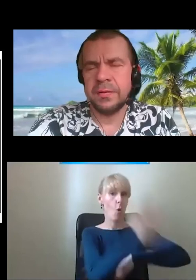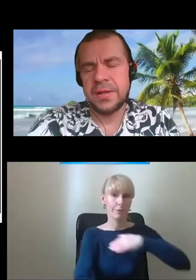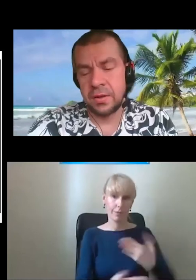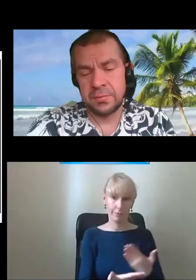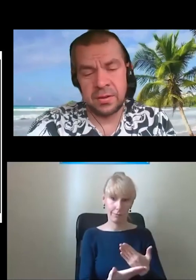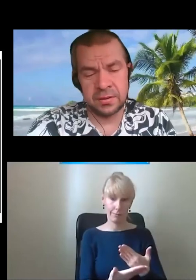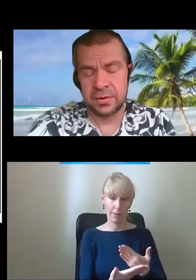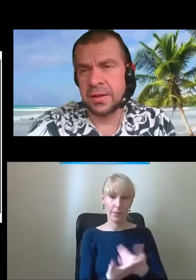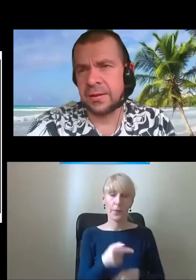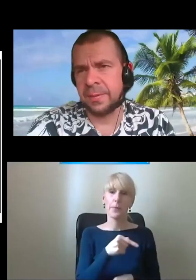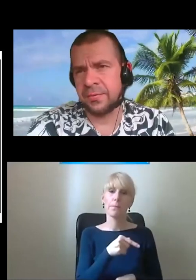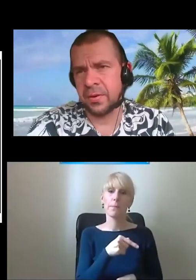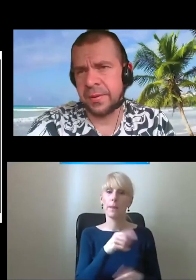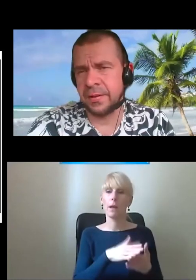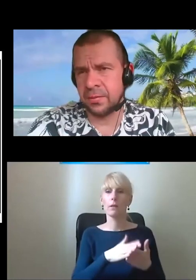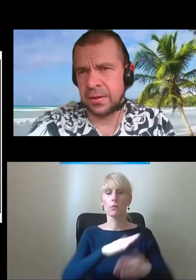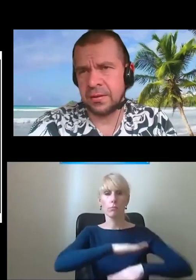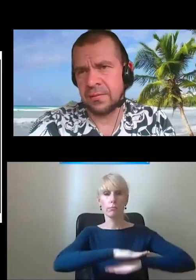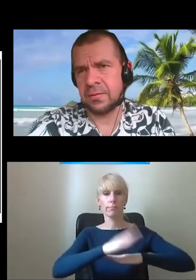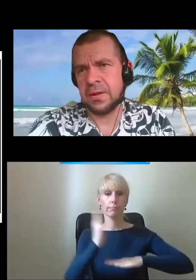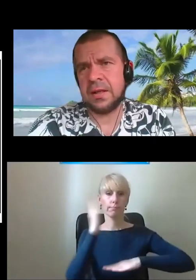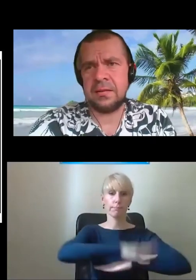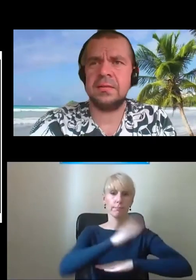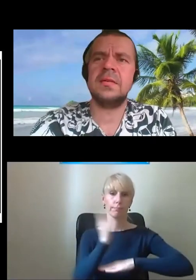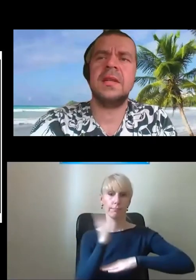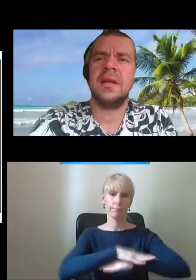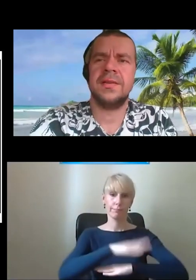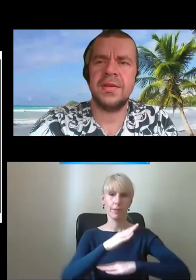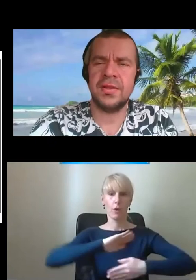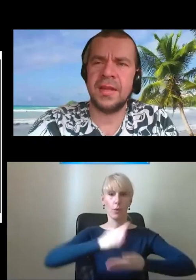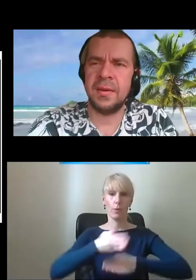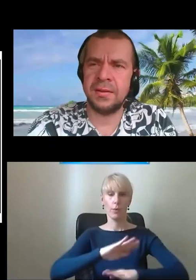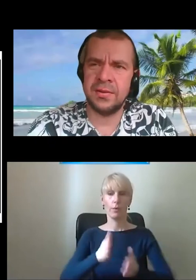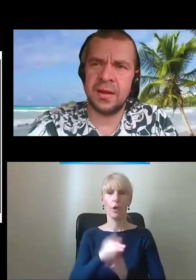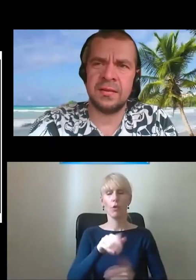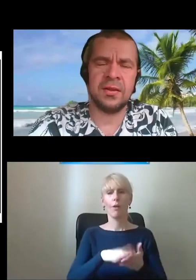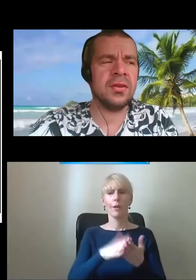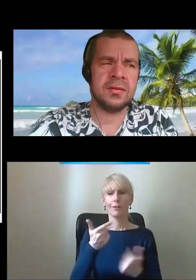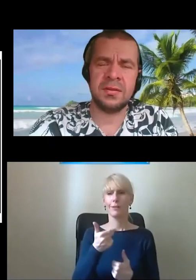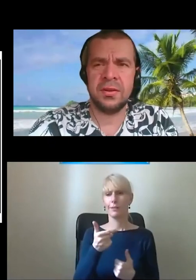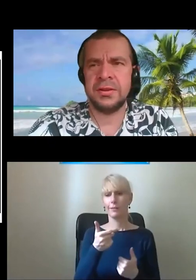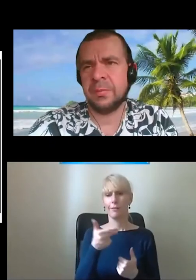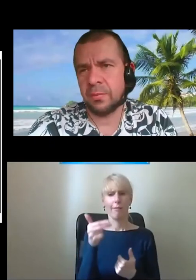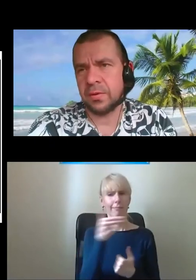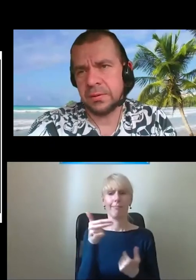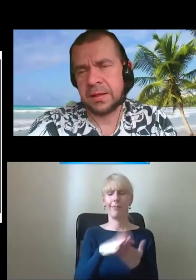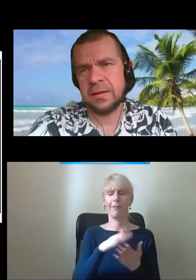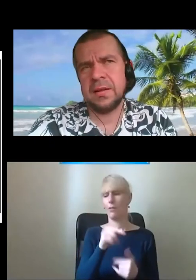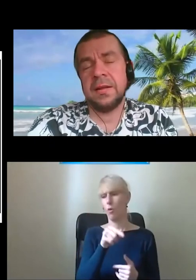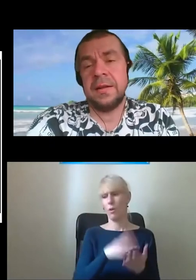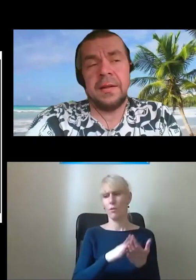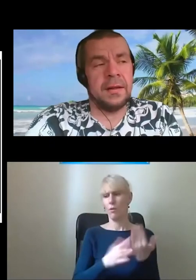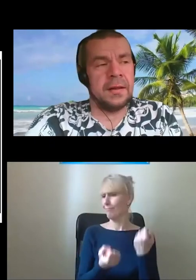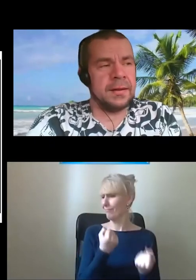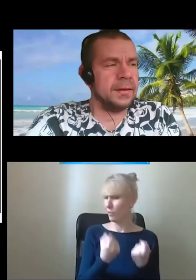No powiedziano nam, że rozłożenie tej platformy i złożenie to jest w ogóle ciężki temat i że to oni nam pomogą, tak?